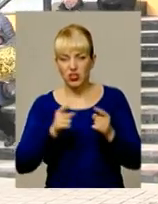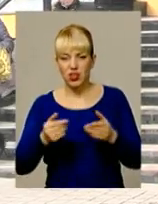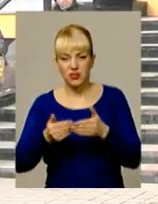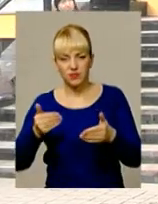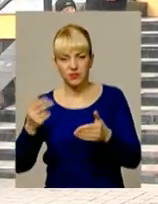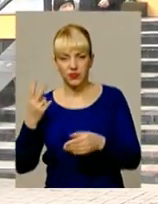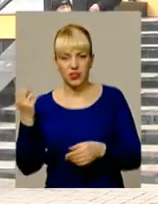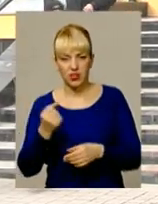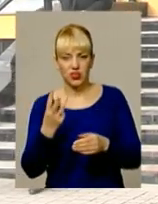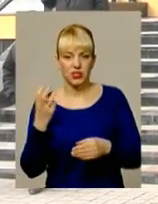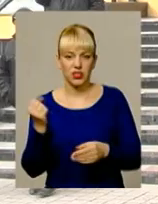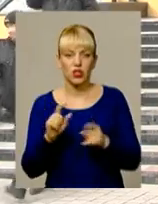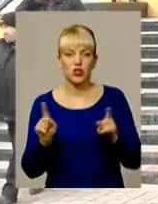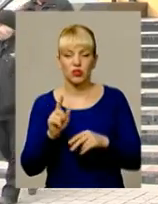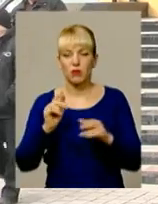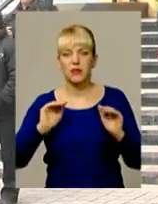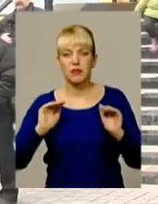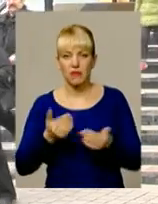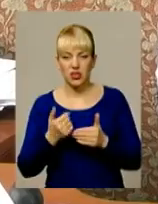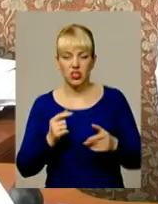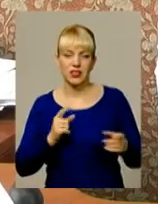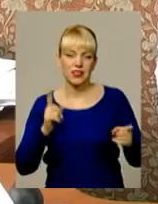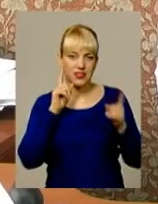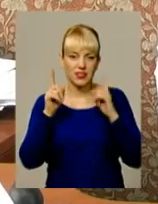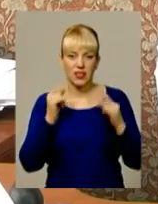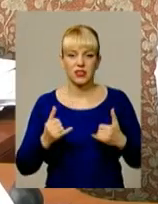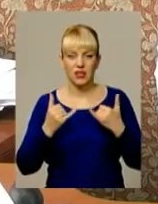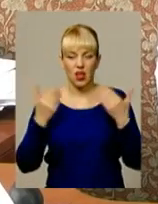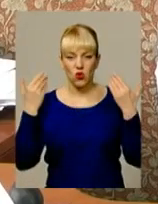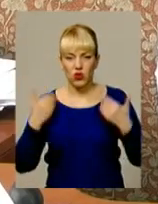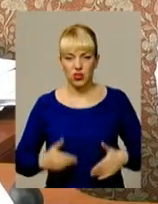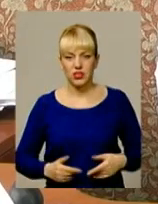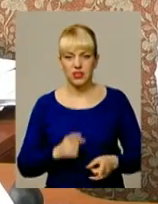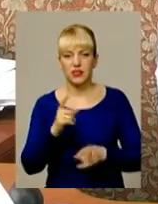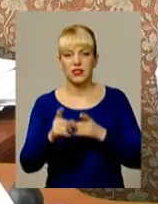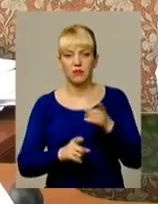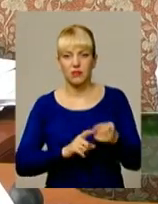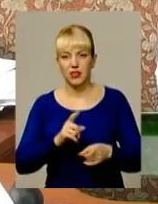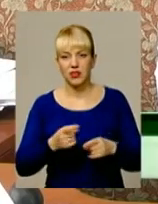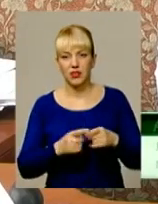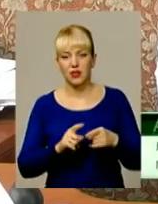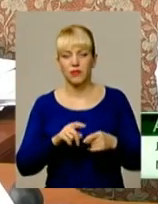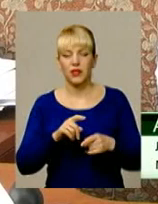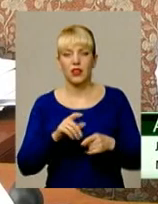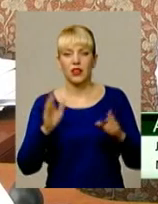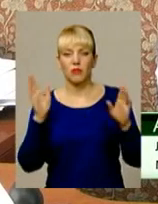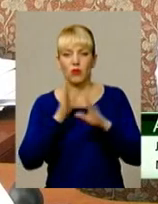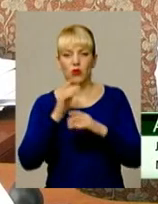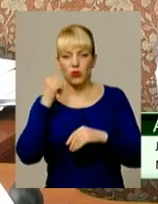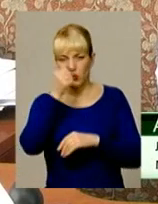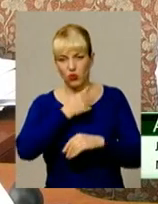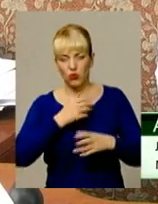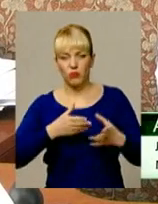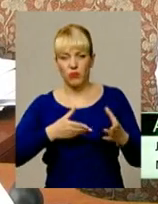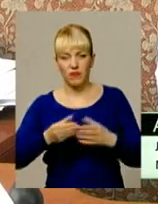переведення годинників, аби зменшити можливий стрес для організму. Безумовна зміна пор року впливає вже на